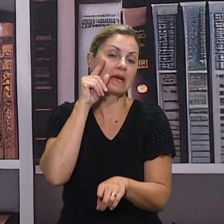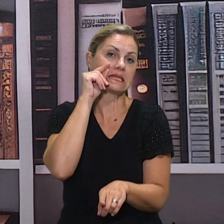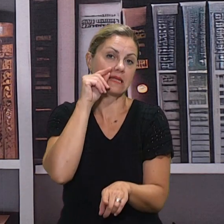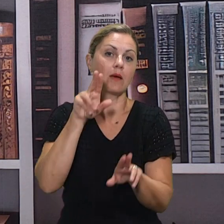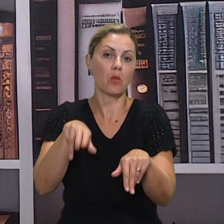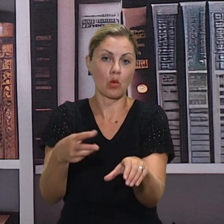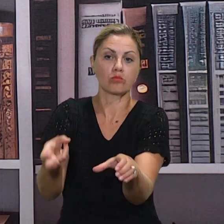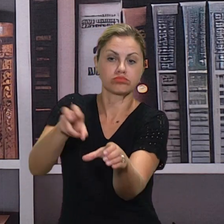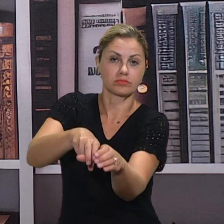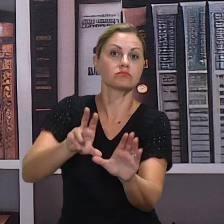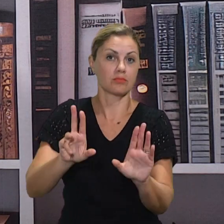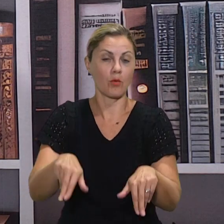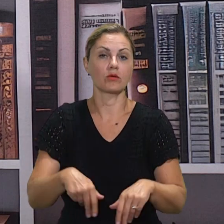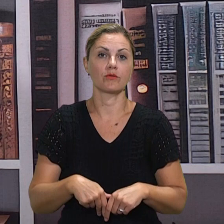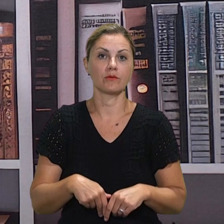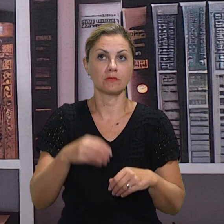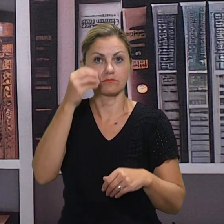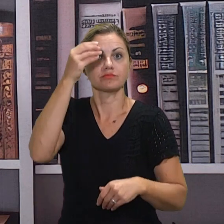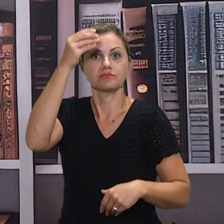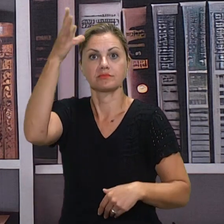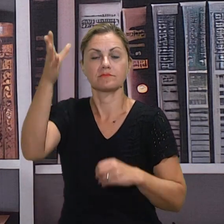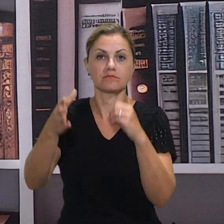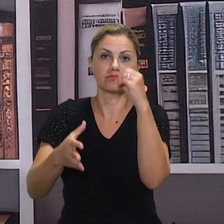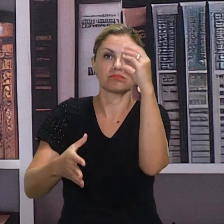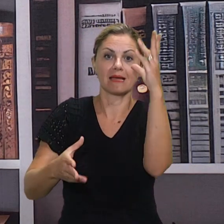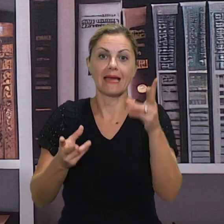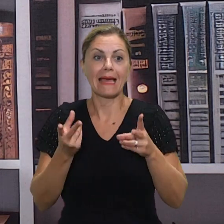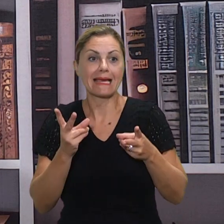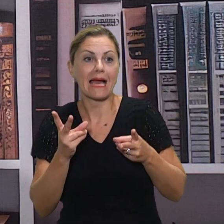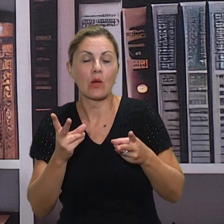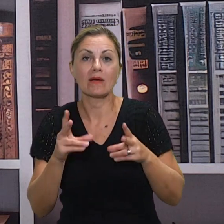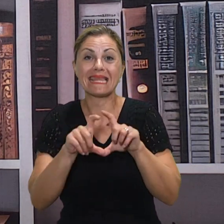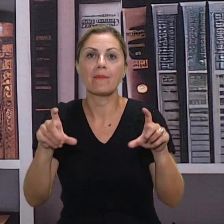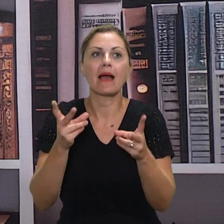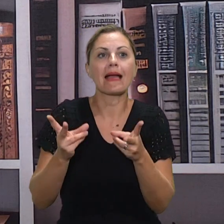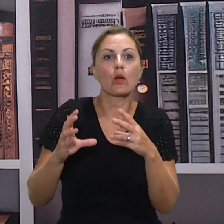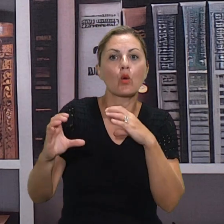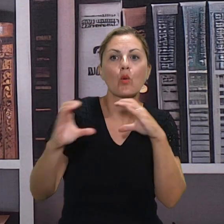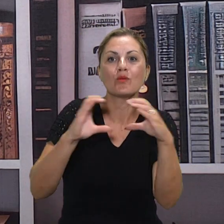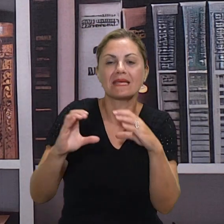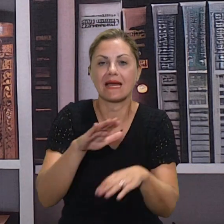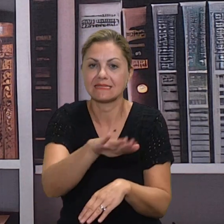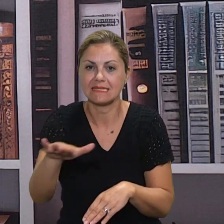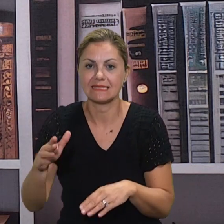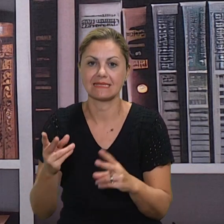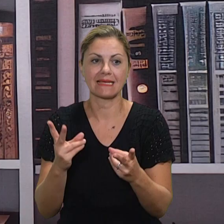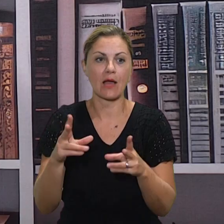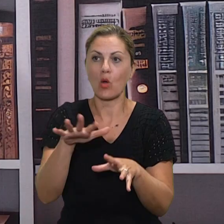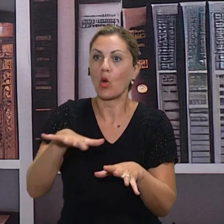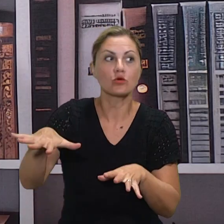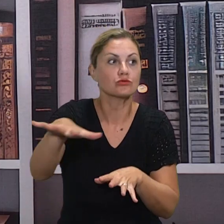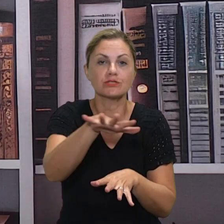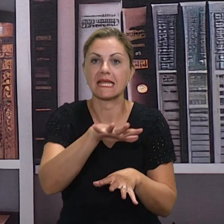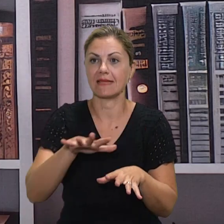I mogu saznati i nekakva nova spoznaja, nova saznanja kako raditi zapravo s djecom i kako biti okružen u